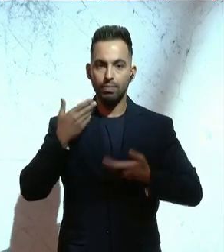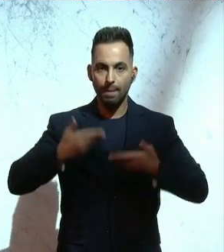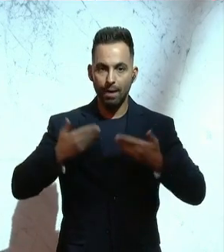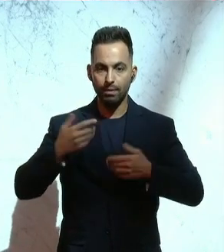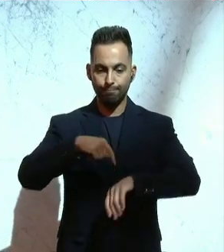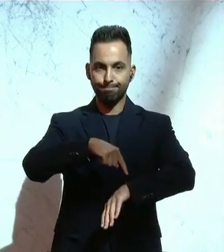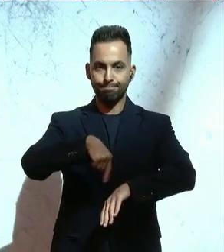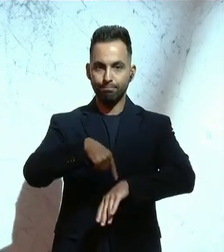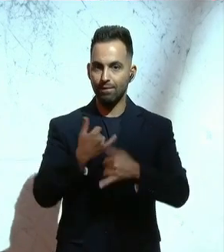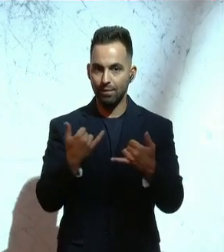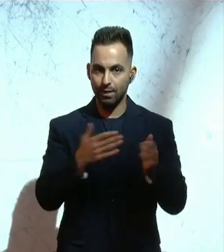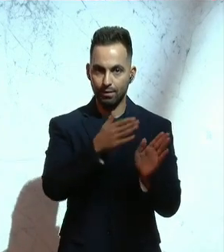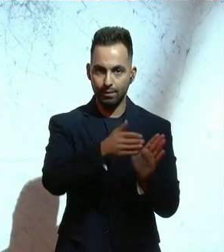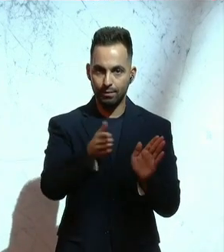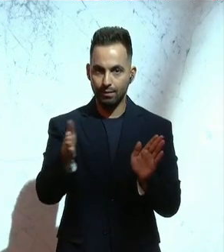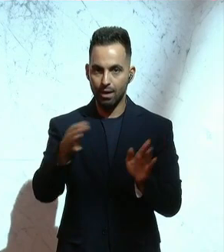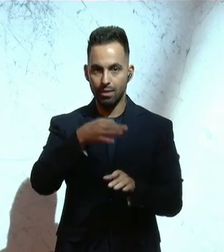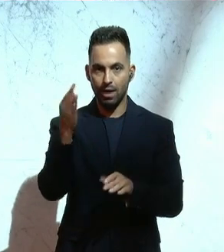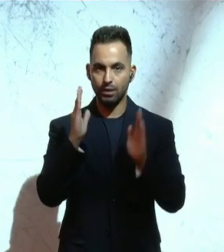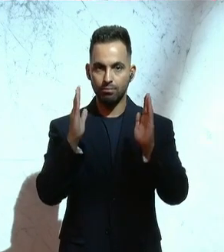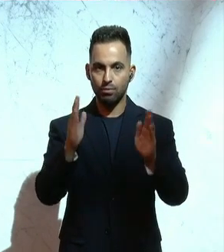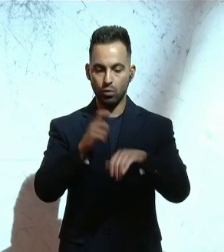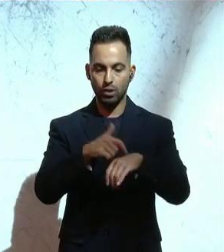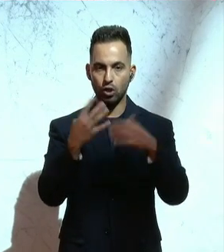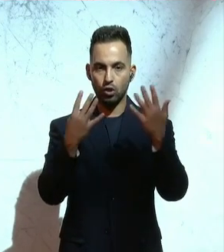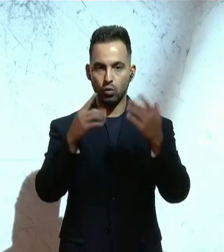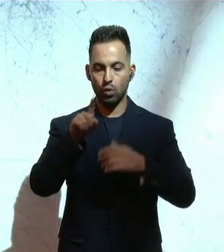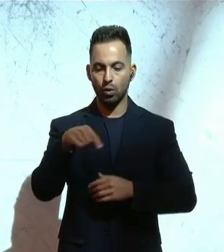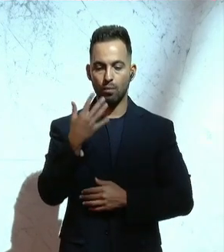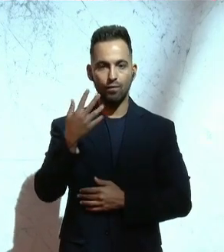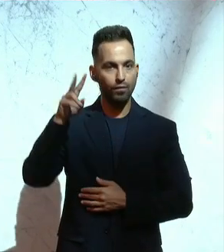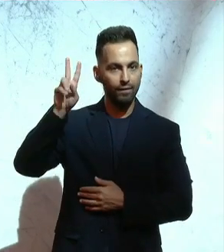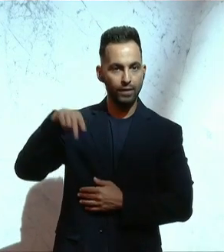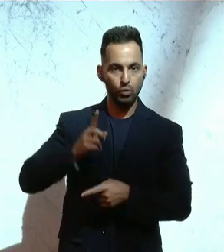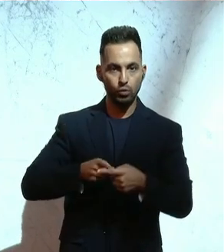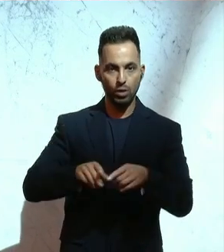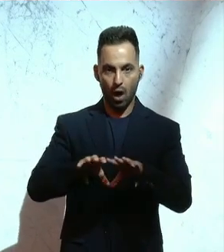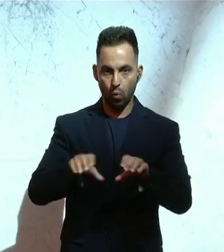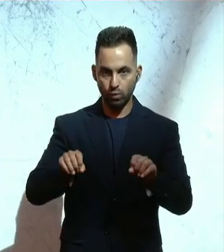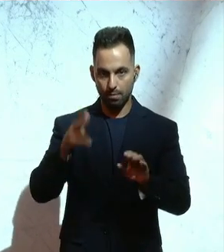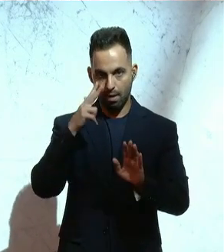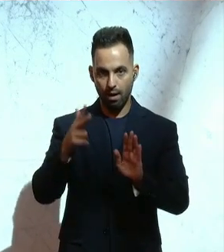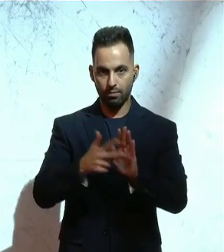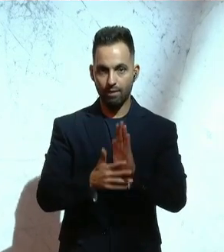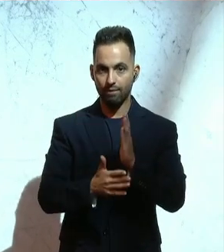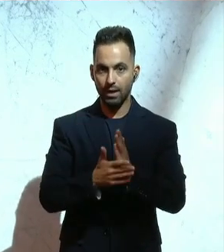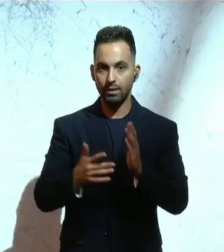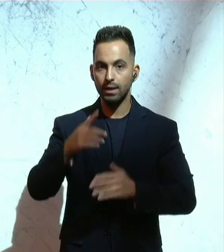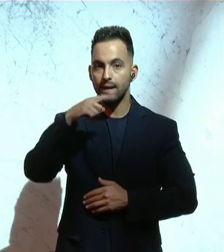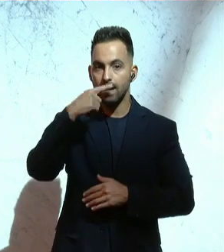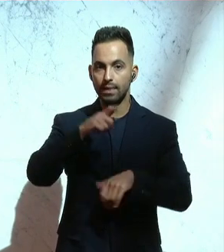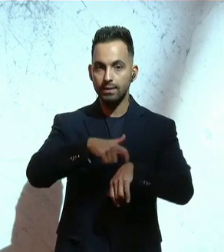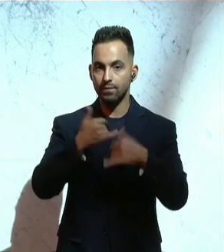erzielt. Demgemäß wurde eine Tagesblockzeit von 9,5 Wiener Stunden vereinbart, sodass sich folgende Redezeiten